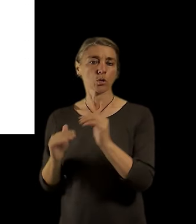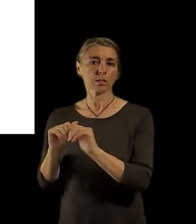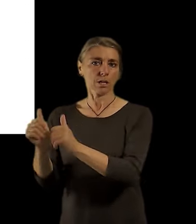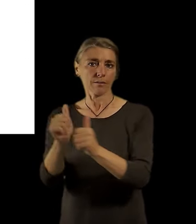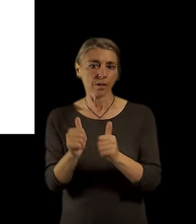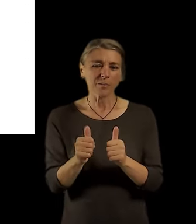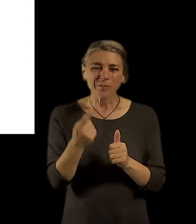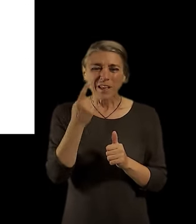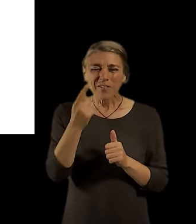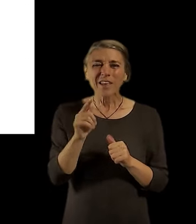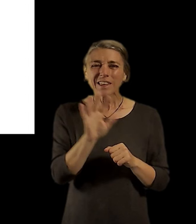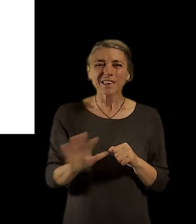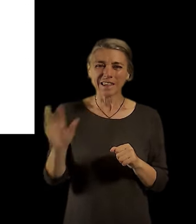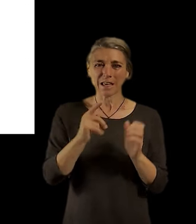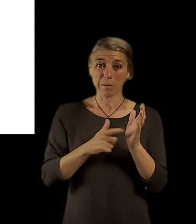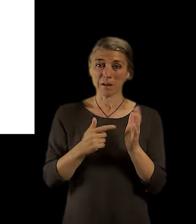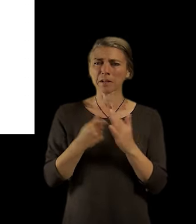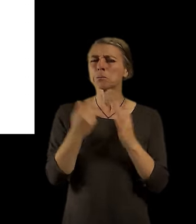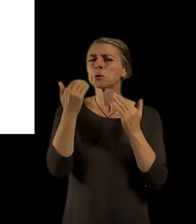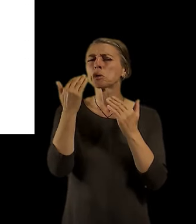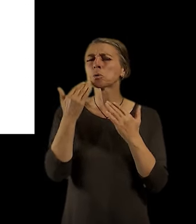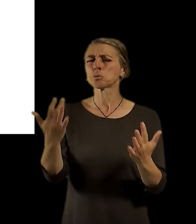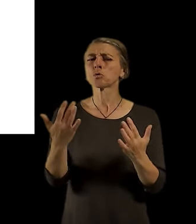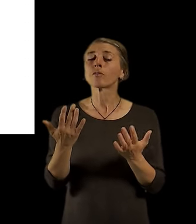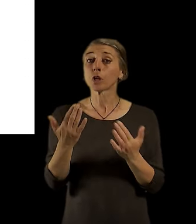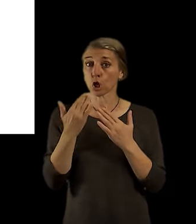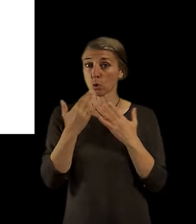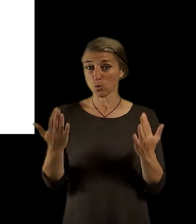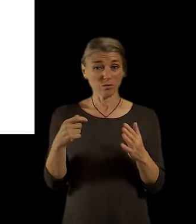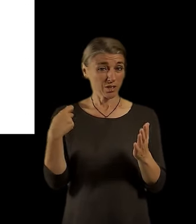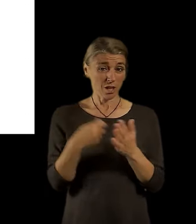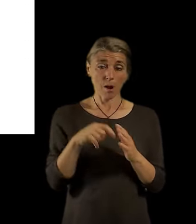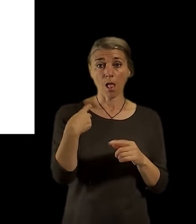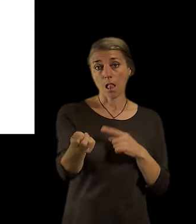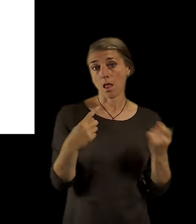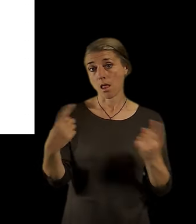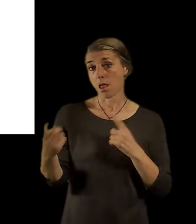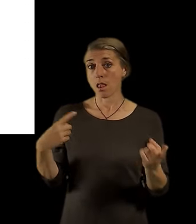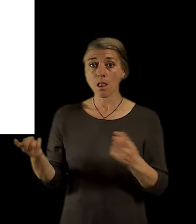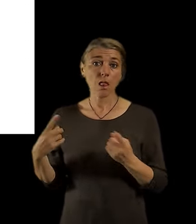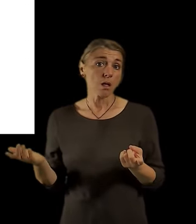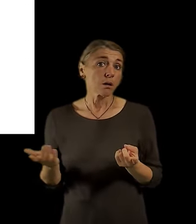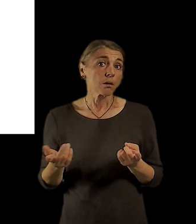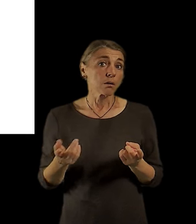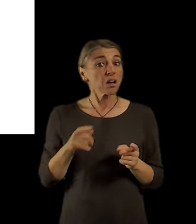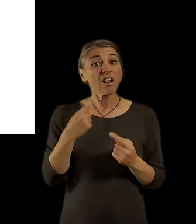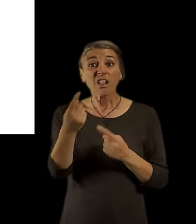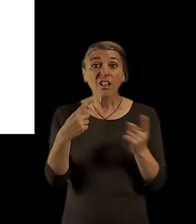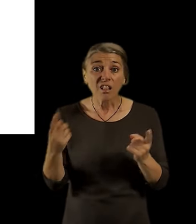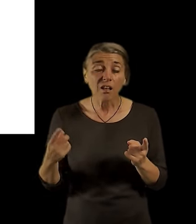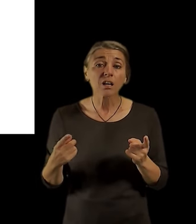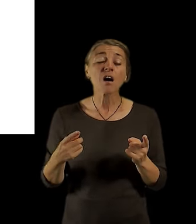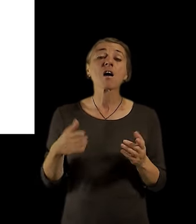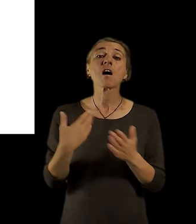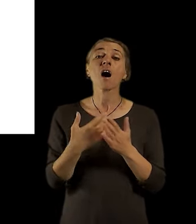jsou ti růžoví tady, kteří právě žijí v těch pásmech, která dostupná nejsou. A třeba by to mohl být nějaký podklad pro to, kam